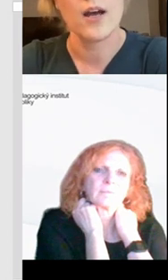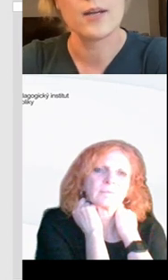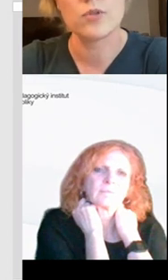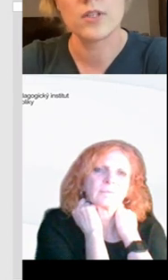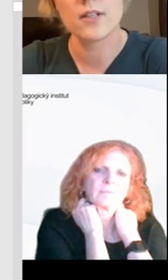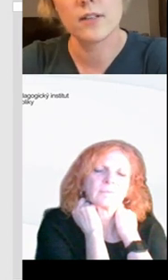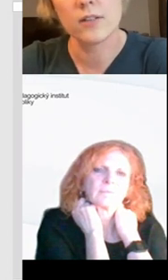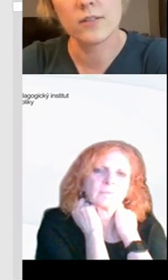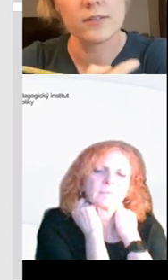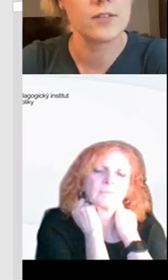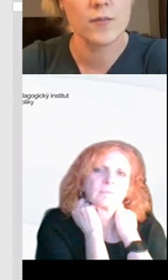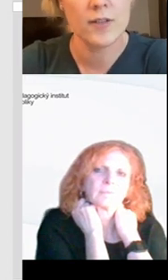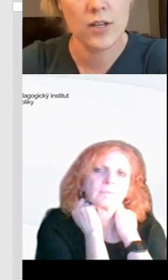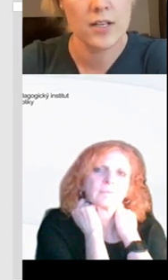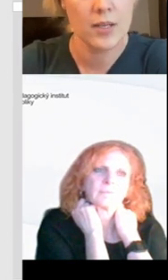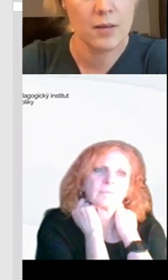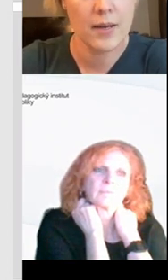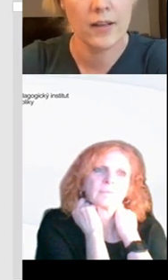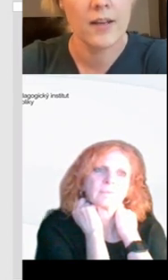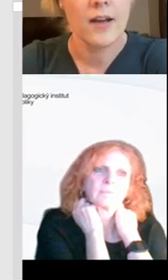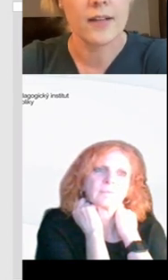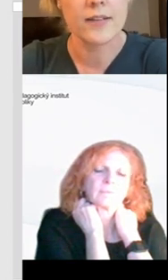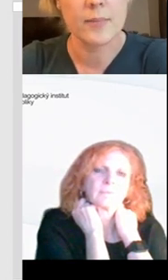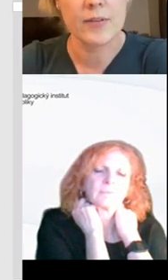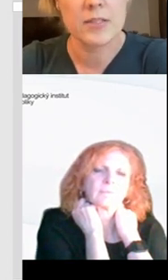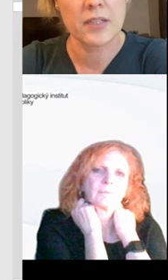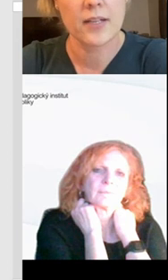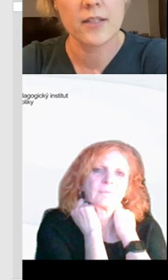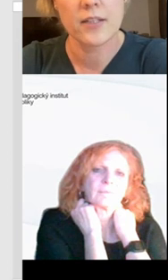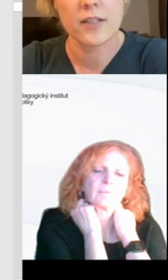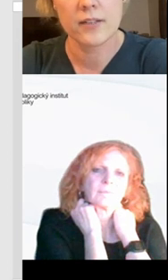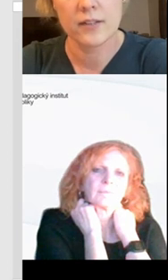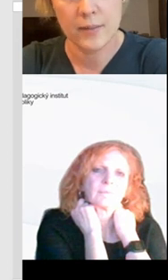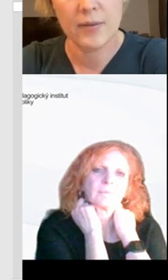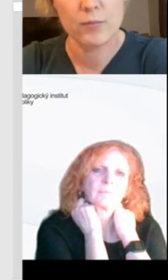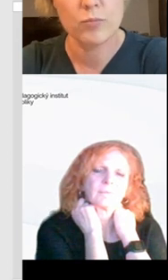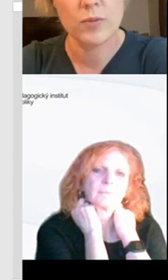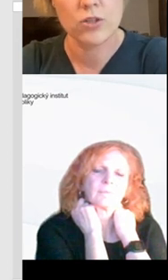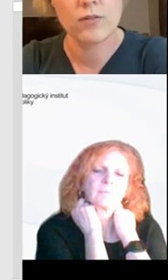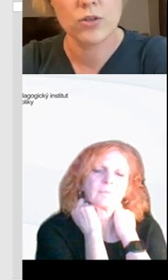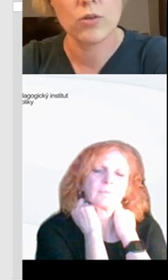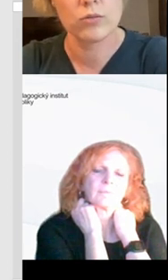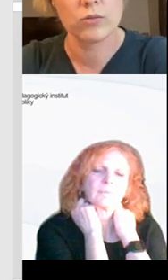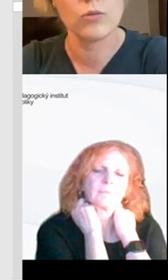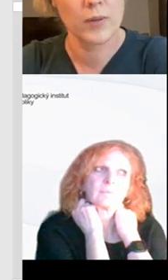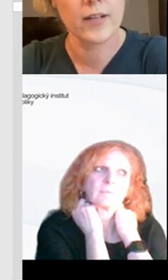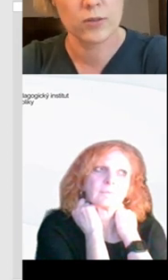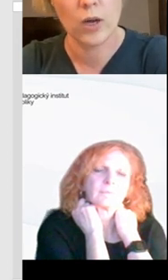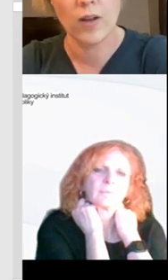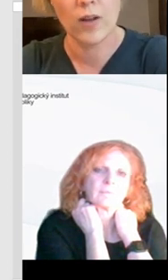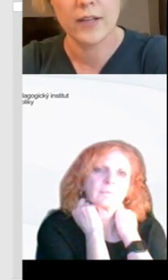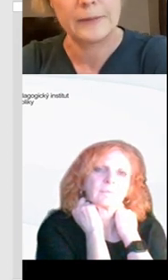vytisknout a nemusíte se zatěžovat s žádnými e-maily a tady těmi věcmi, které děti na prvním stupni ještě většinou